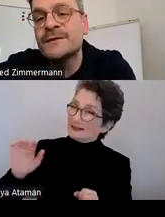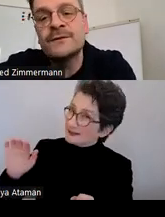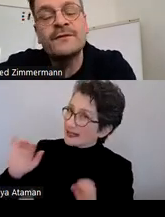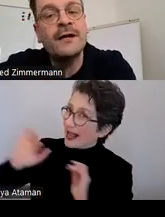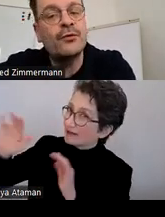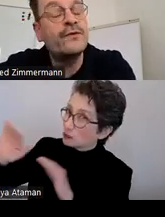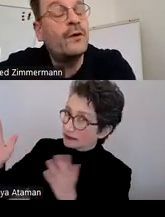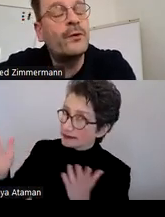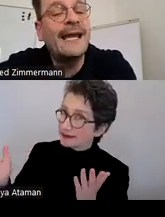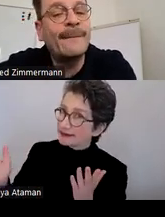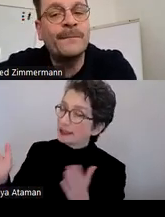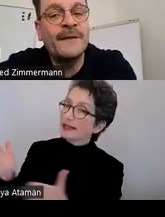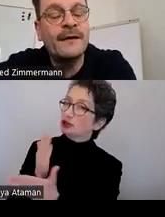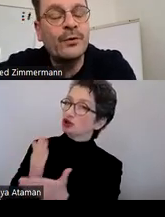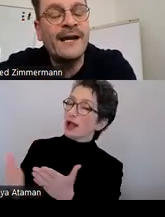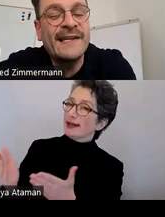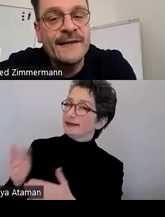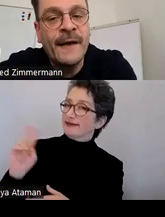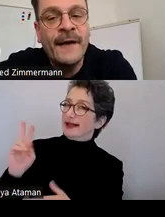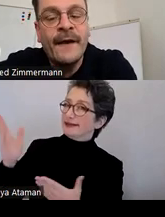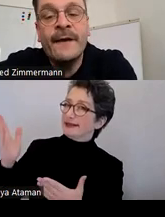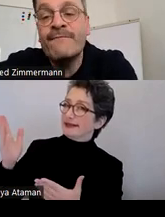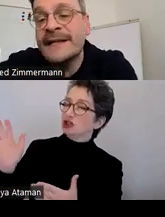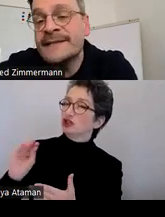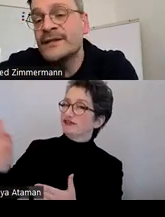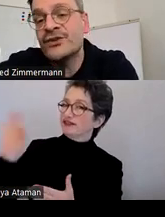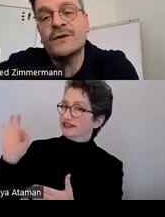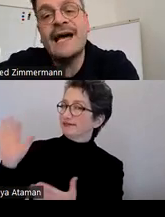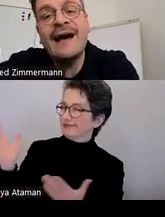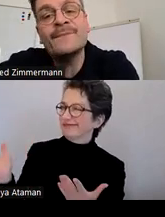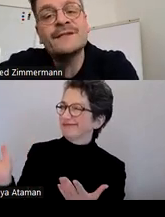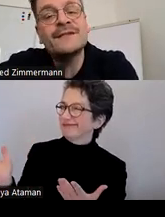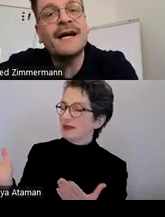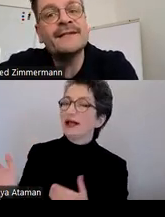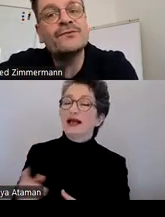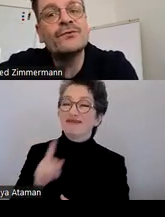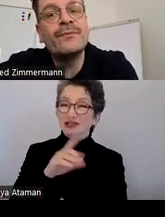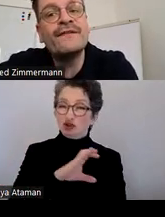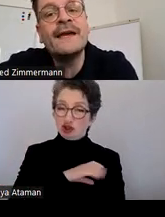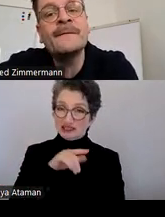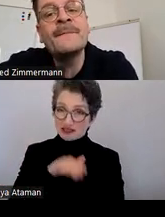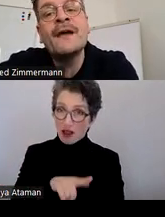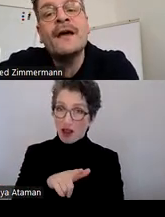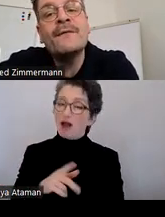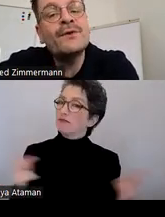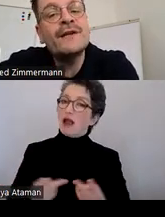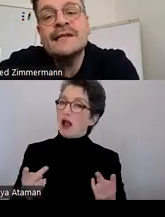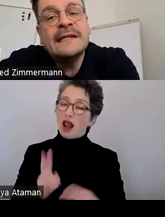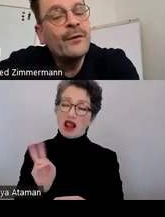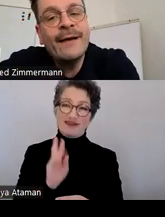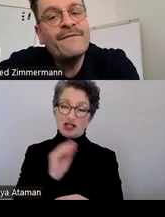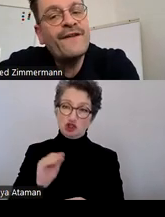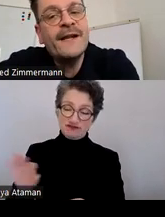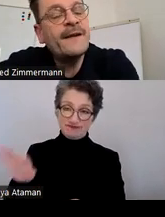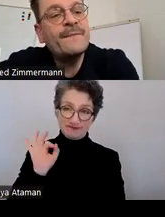beeinflussen oder eben nicht. Wenn Sie die Chance haben, sich hier frei zu bewegen, würde ich